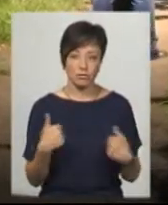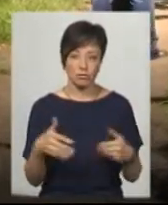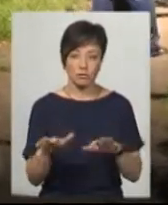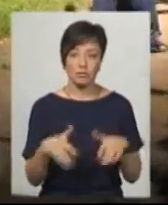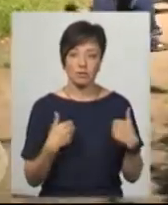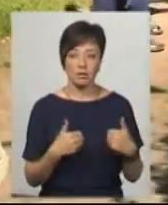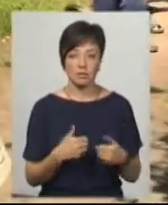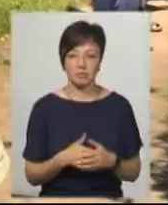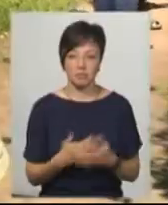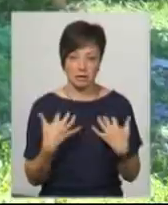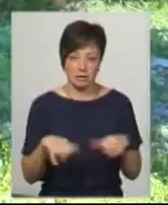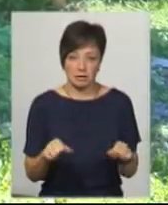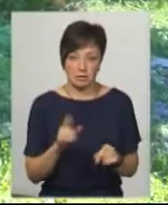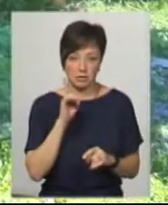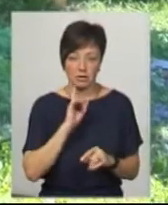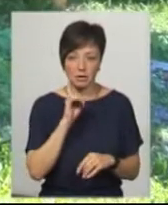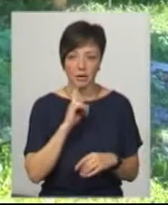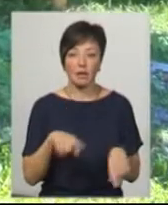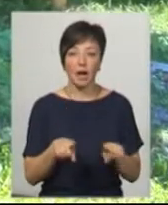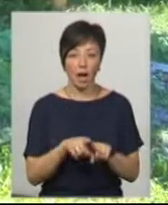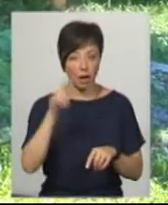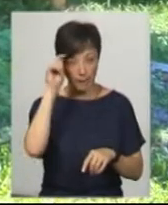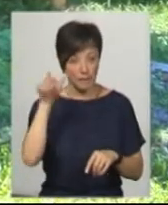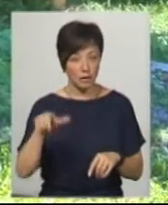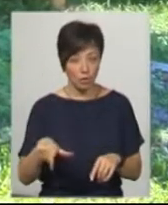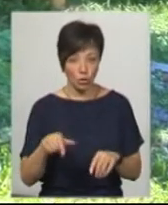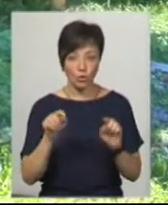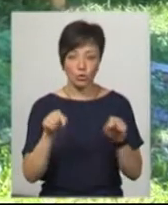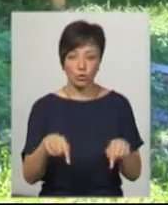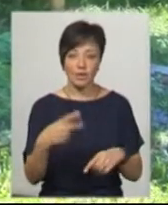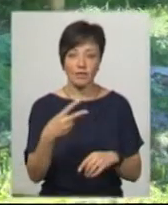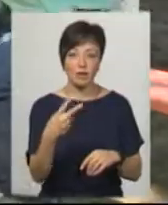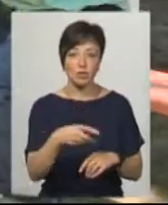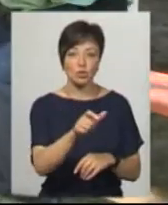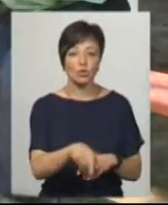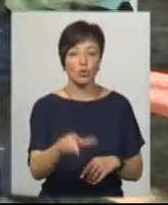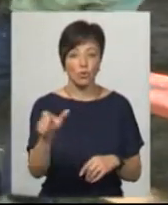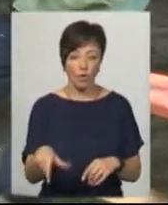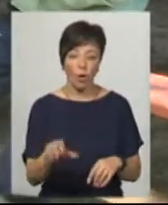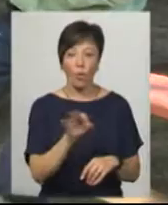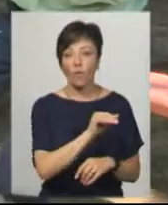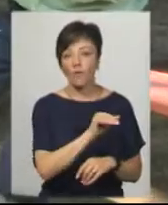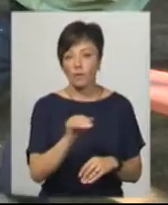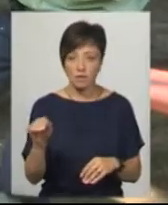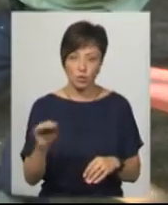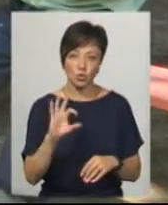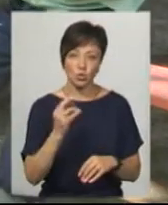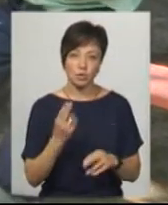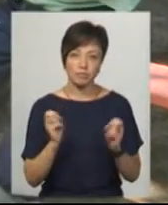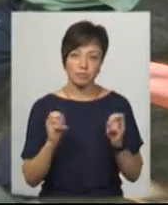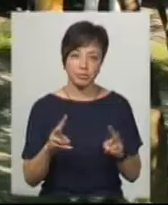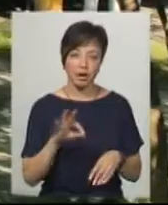Ні, не забирають. Таких, як Петро, у Яблунівській психлікарні 20 чоловік. Вони офіційно соціально